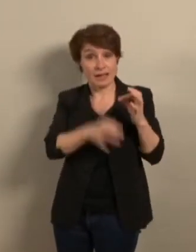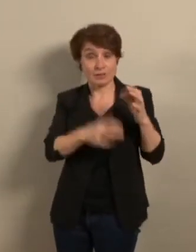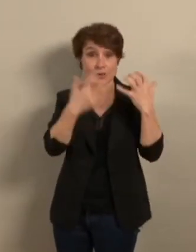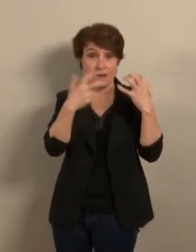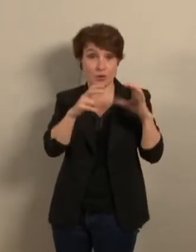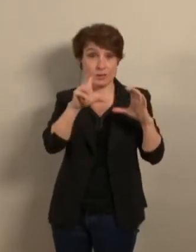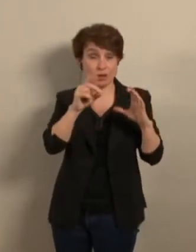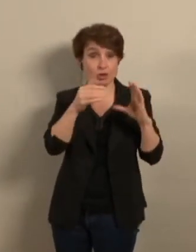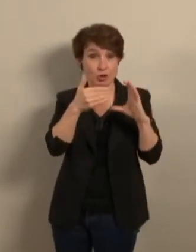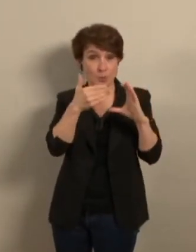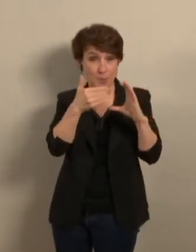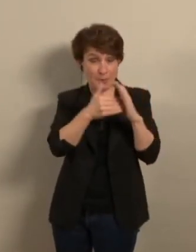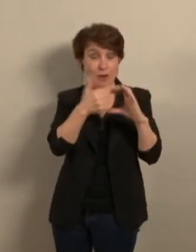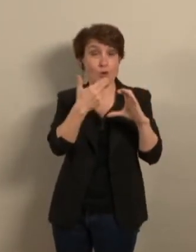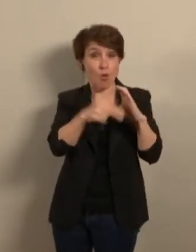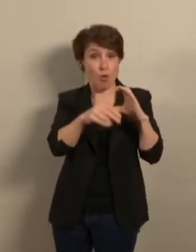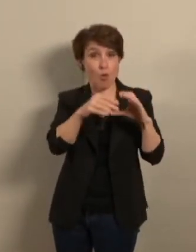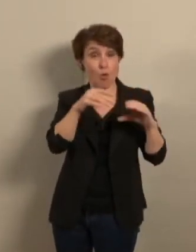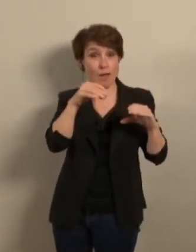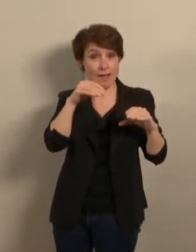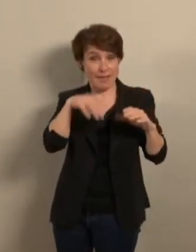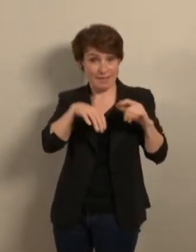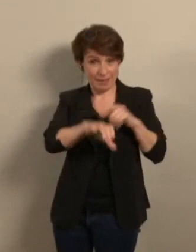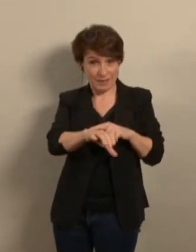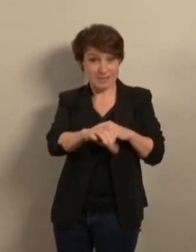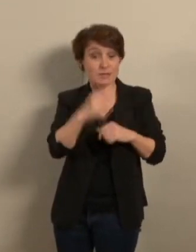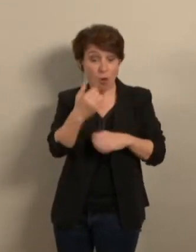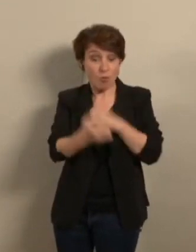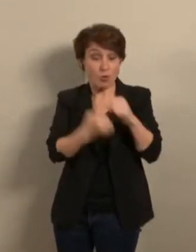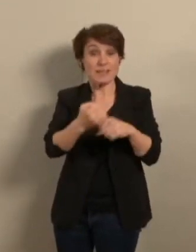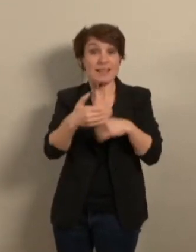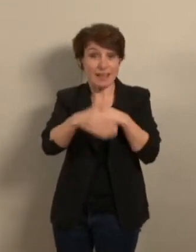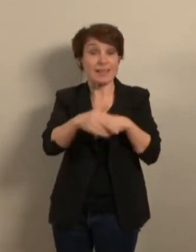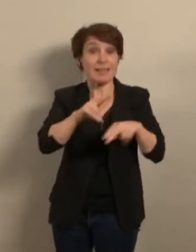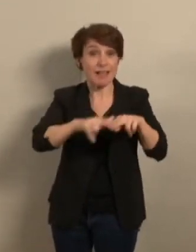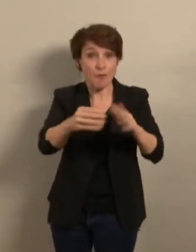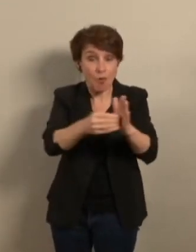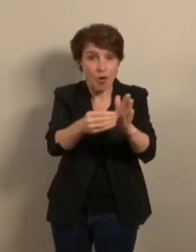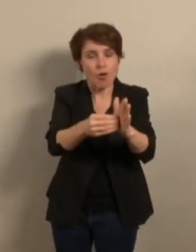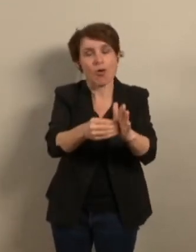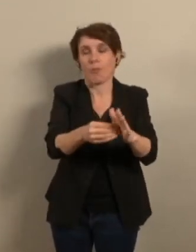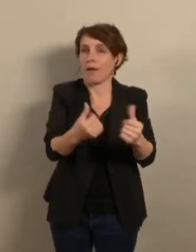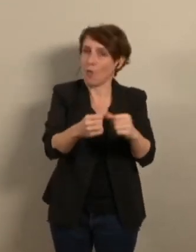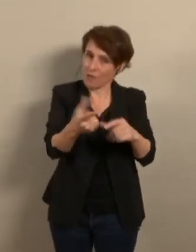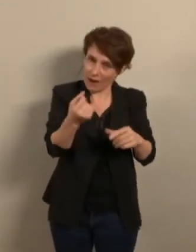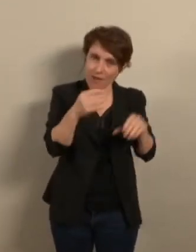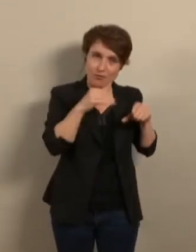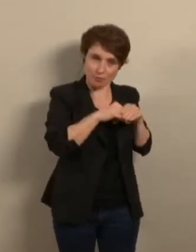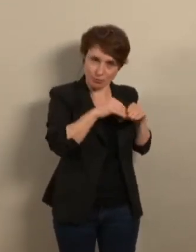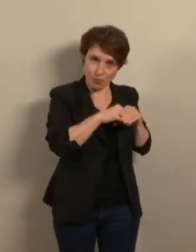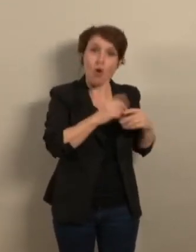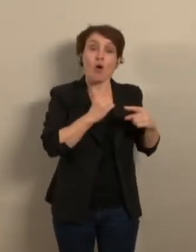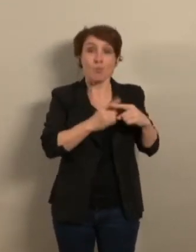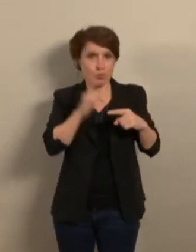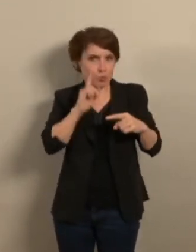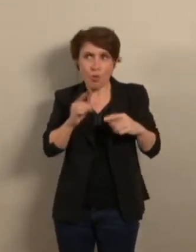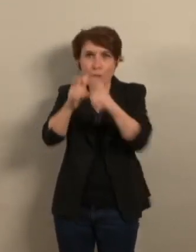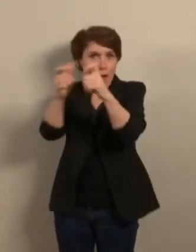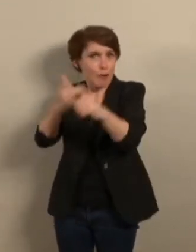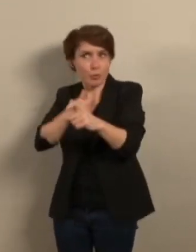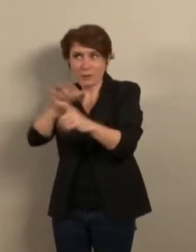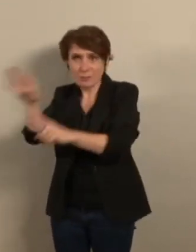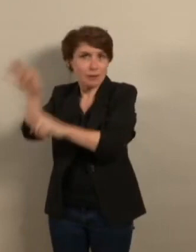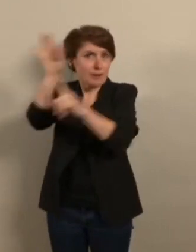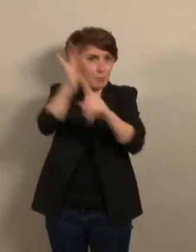'investissement pour des travaux de confort prévus au budget de cette année, de développer une activité d'entreprise dans le quartier Malherbe-Flaubert après le